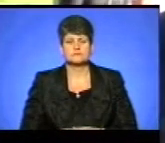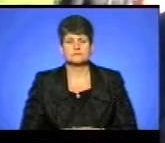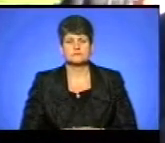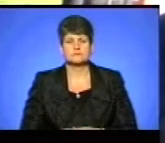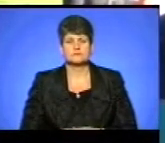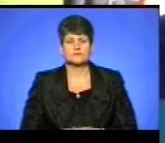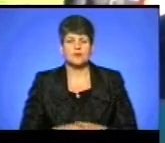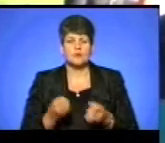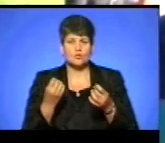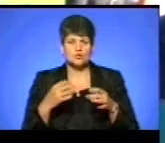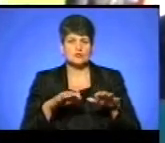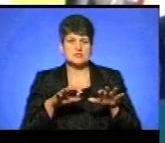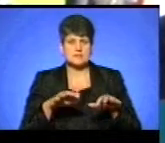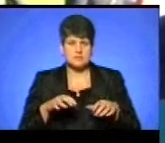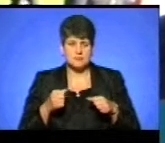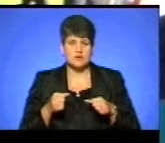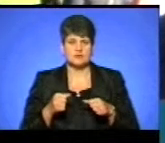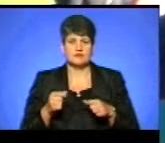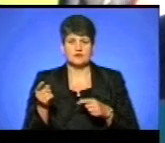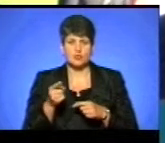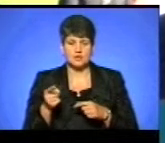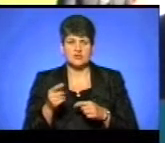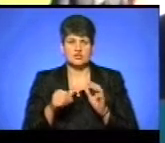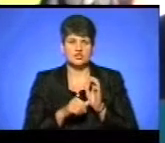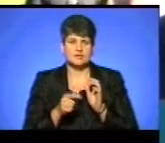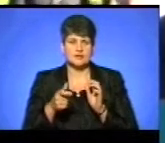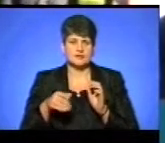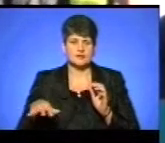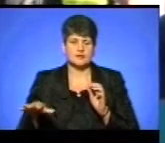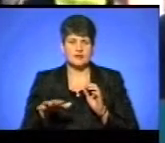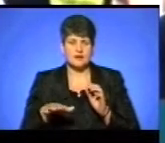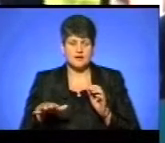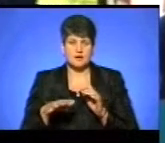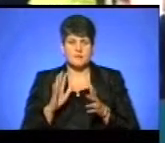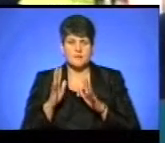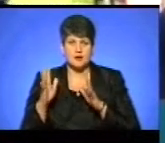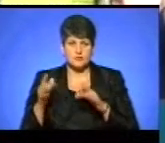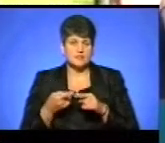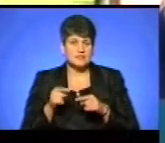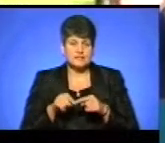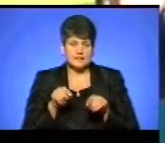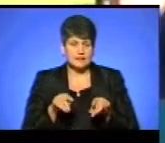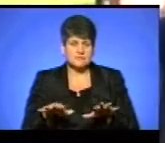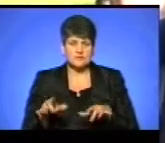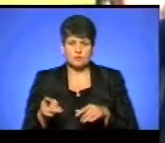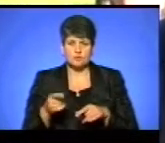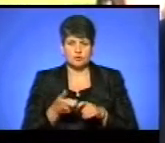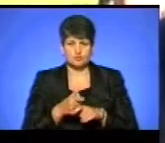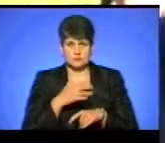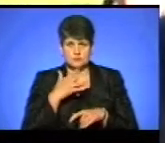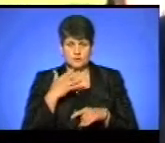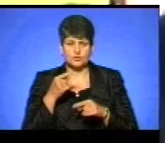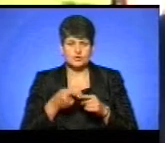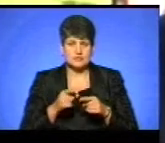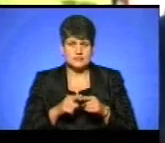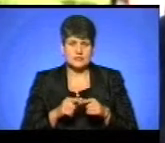Просто забирають в Тернополян 0,6 гектарів, парку. І таких зона, насправді, по Тернополі дуже багато. Ця є дуже кричуща. Вона